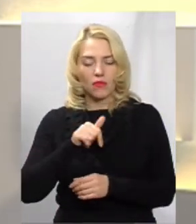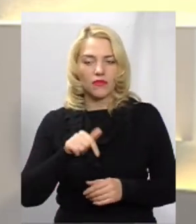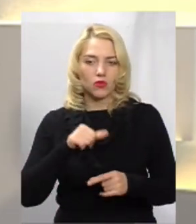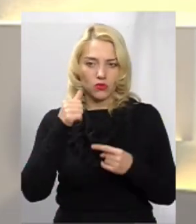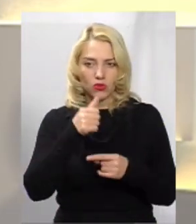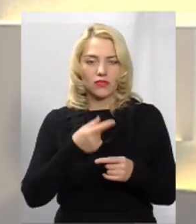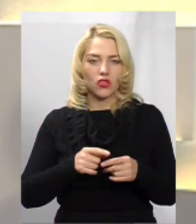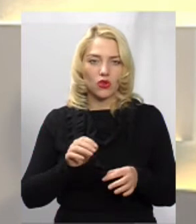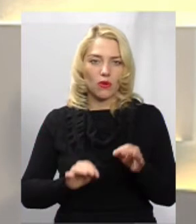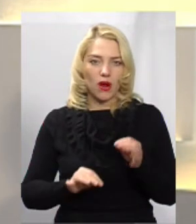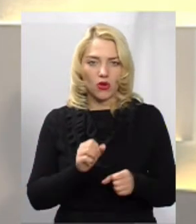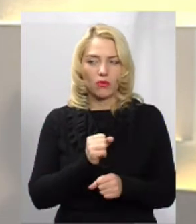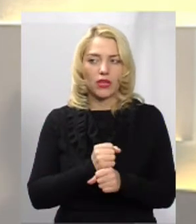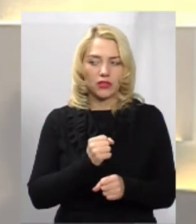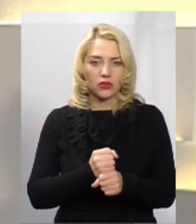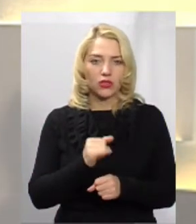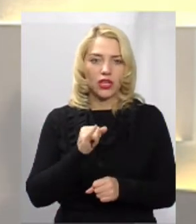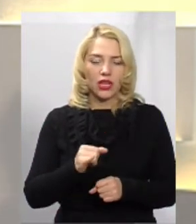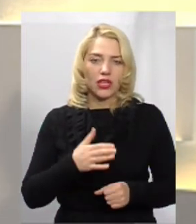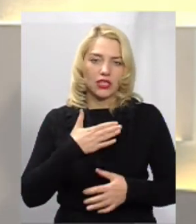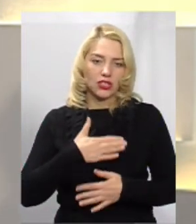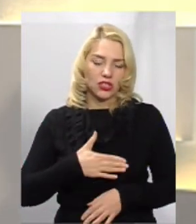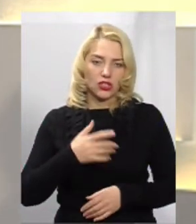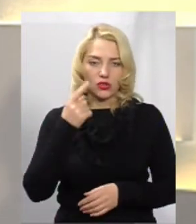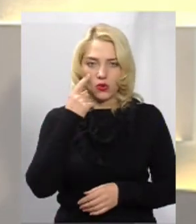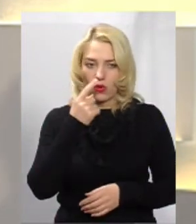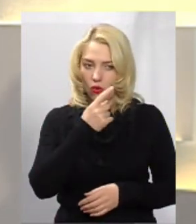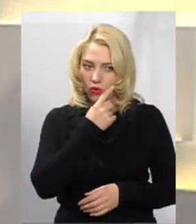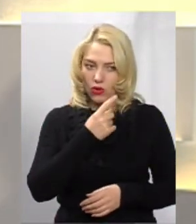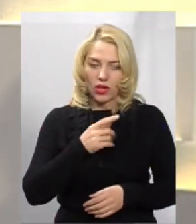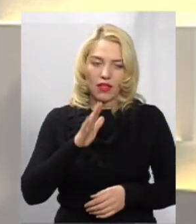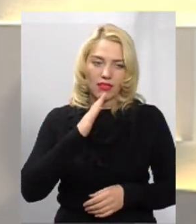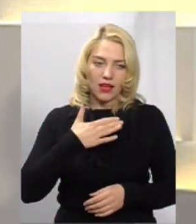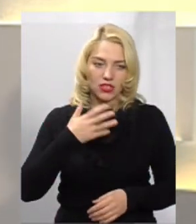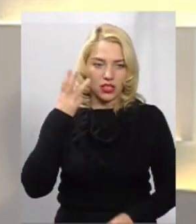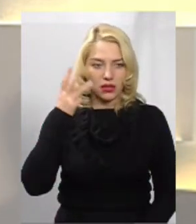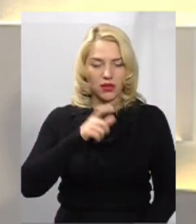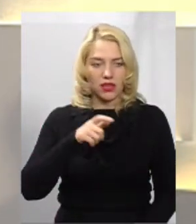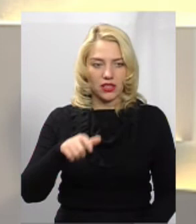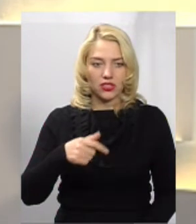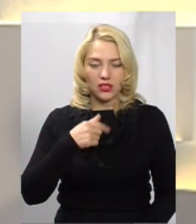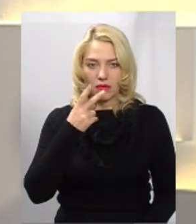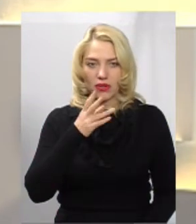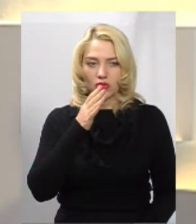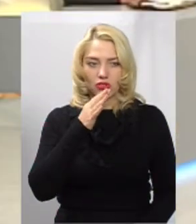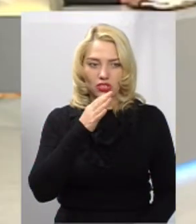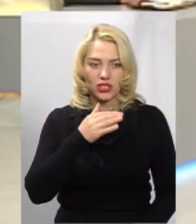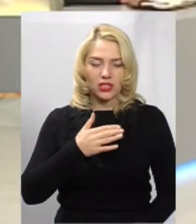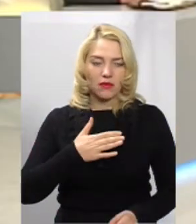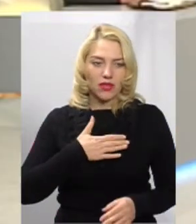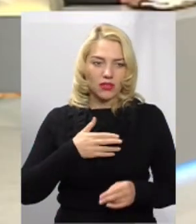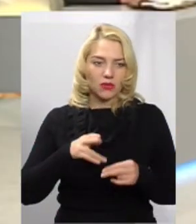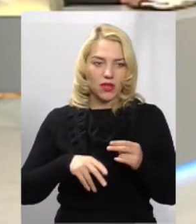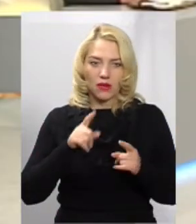нормально працюють і тішат око наших хмельничан. Бачу, добігає мій час, то я більше не буду вже